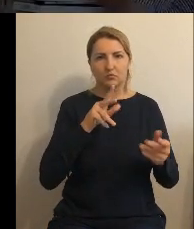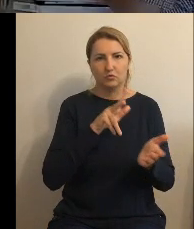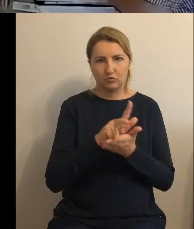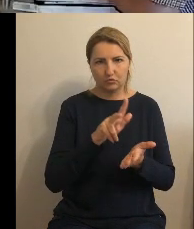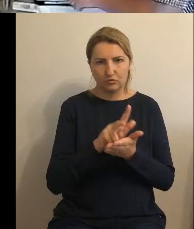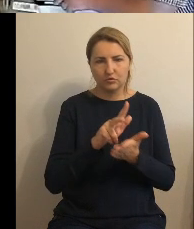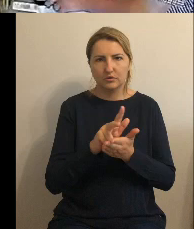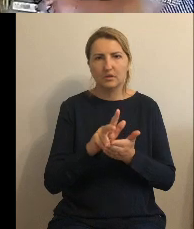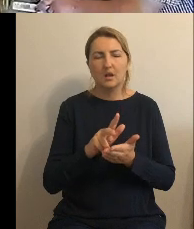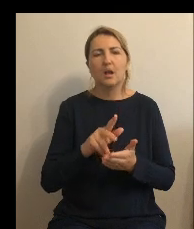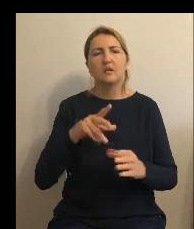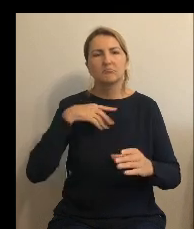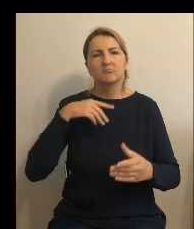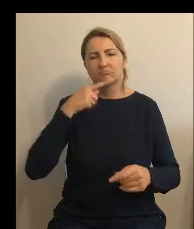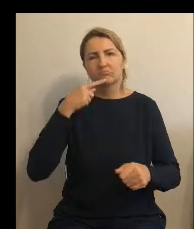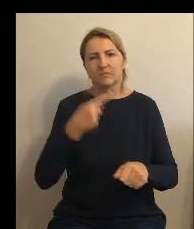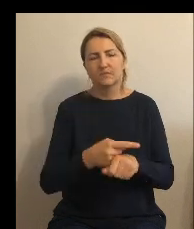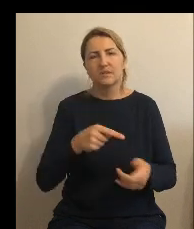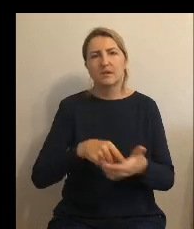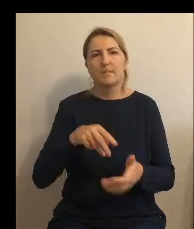Gminy uchwałę podjęła jednomyślnie.